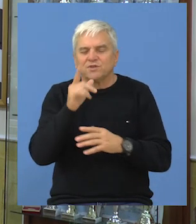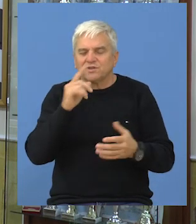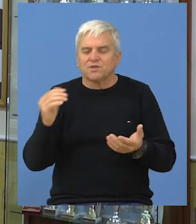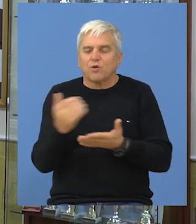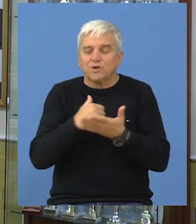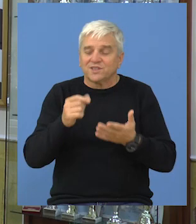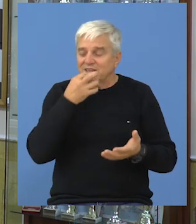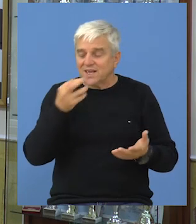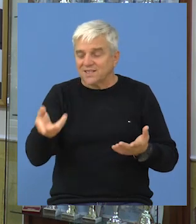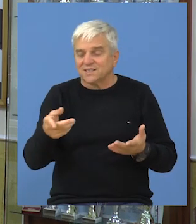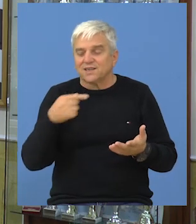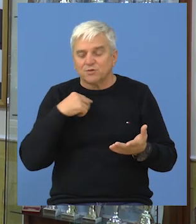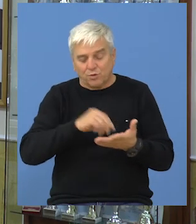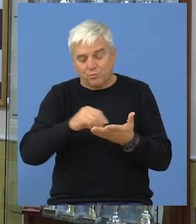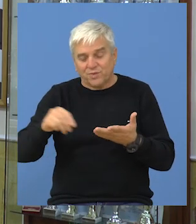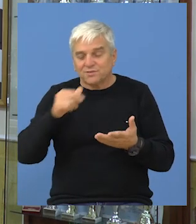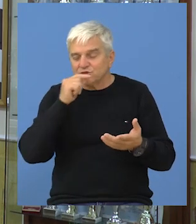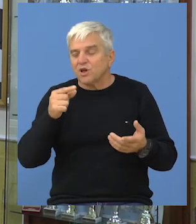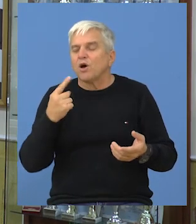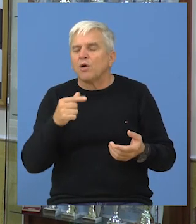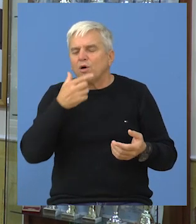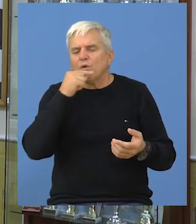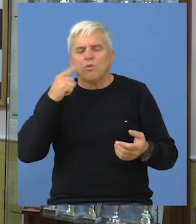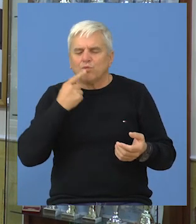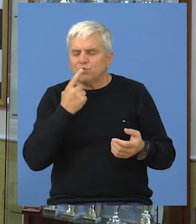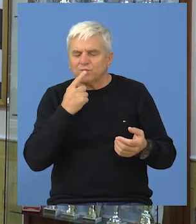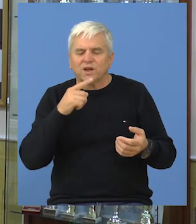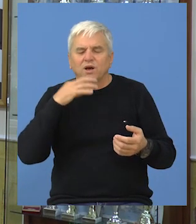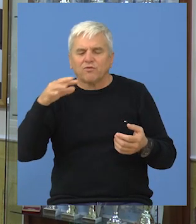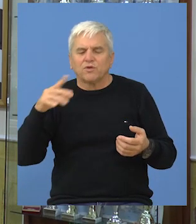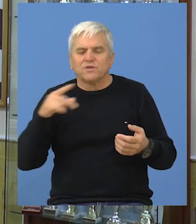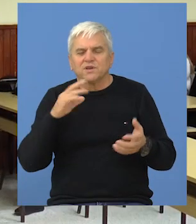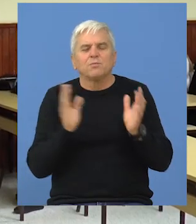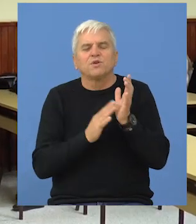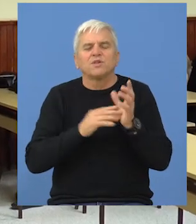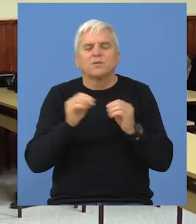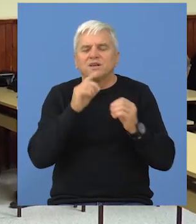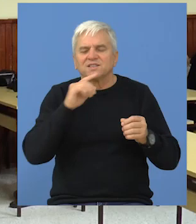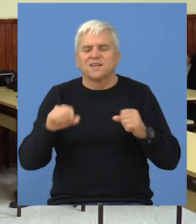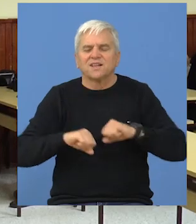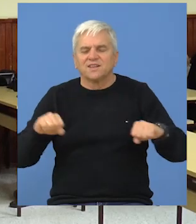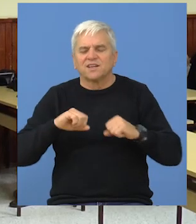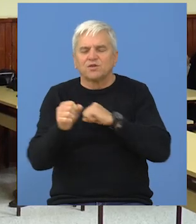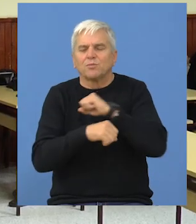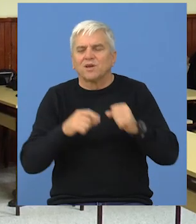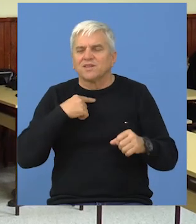život pošto se radi o primjeni jezika, što u pismenoj, što u usmenoj formi. Miodrak Basarić, direktor gimnazije,